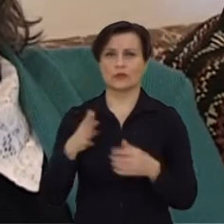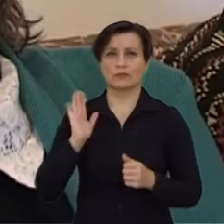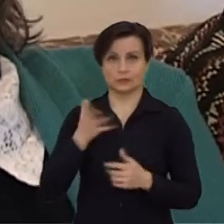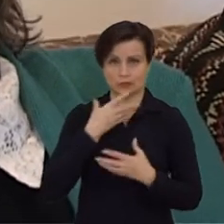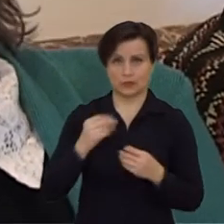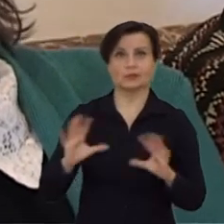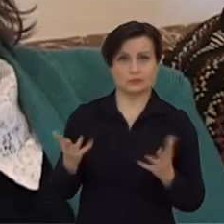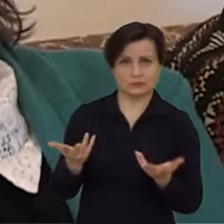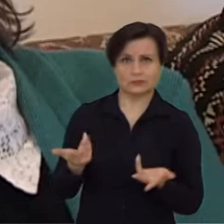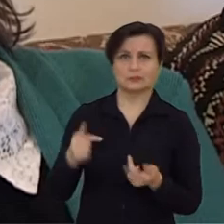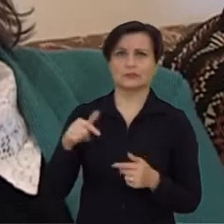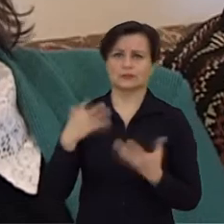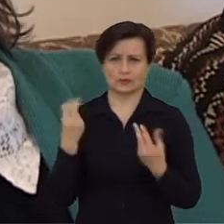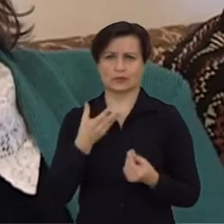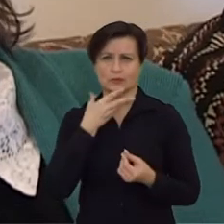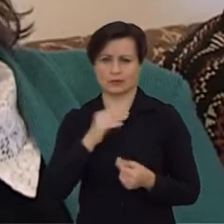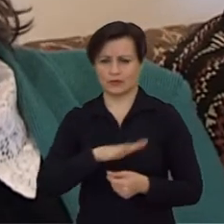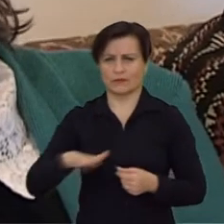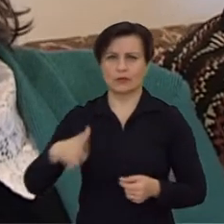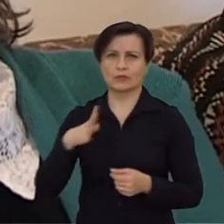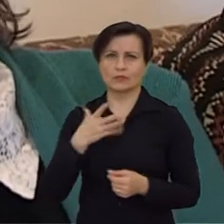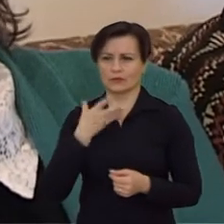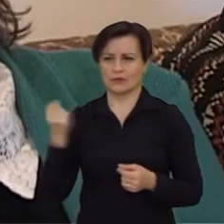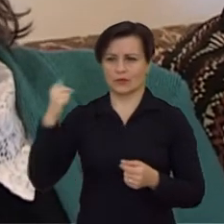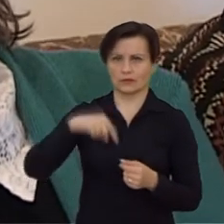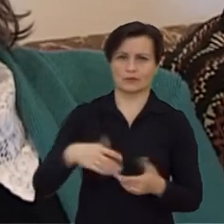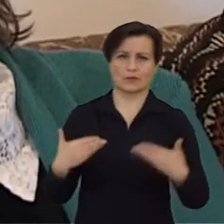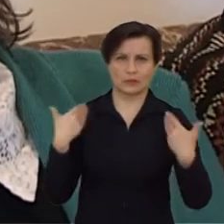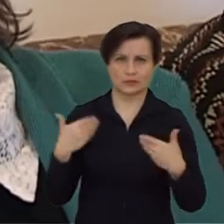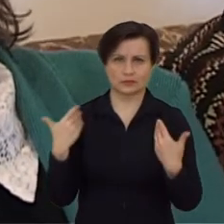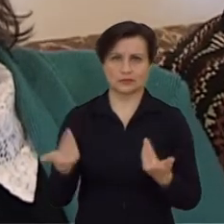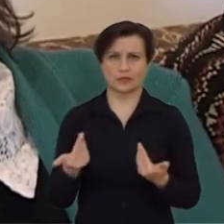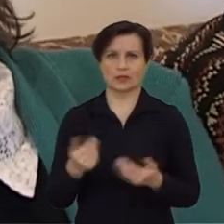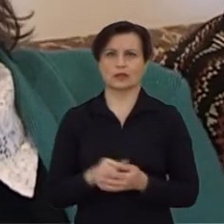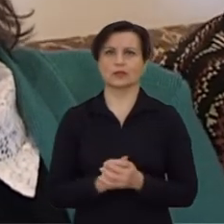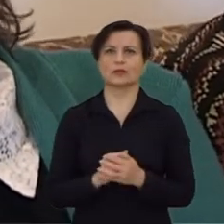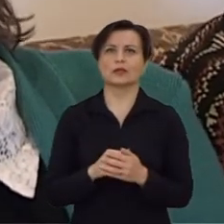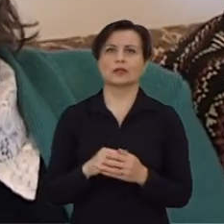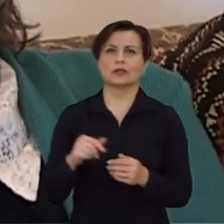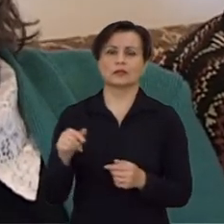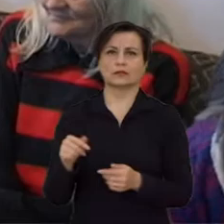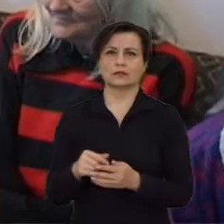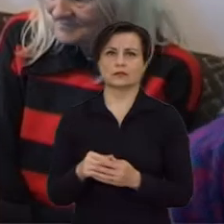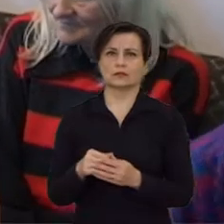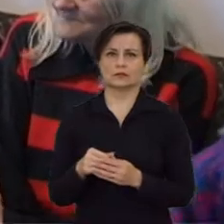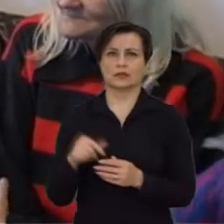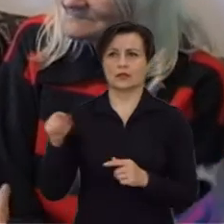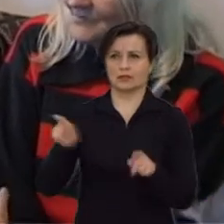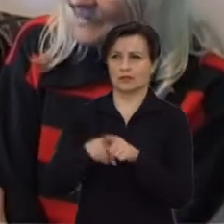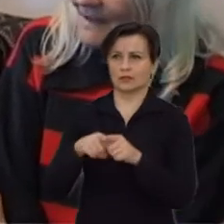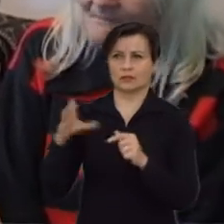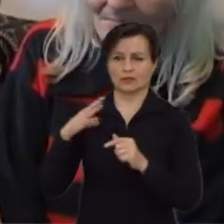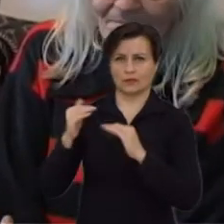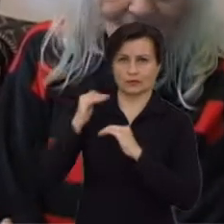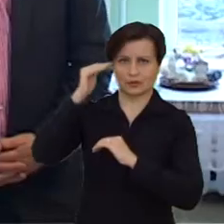šventės čia pasiūrės? Labai, labai gražios. Vaikų čia gražiai ativažiai, pasveikino. Čia nais mumis irgi augus, kad jie biškiai